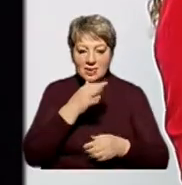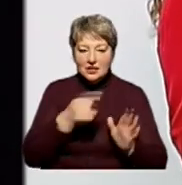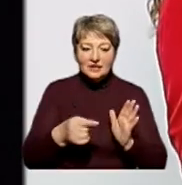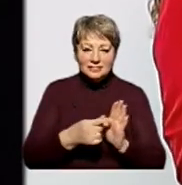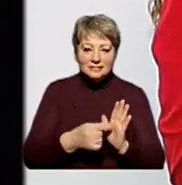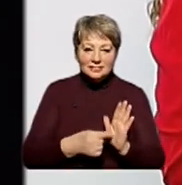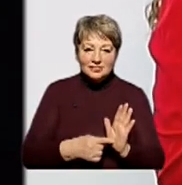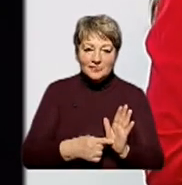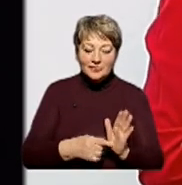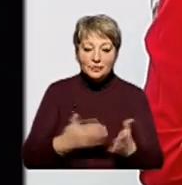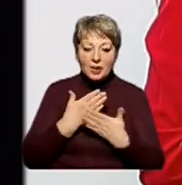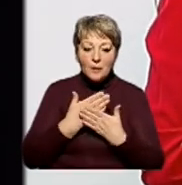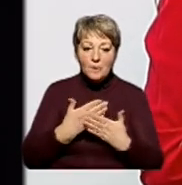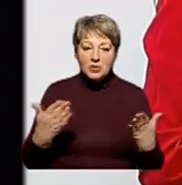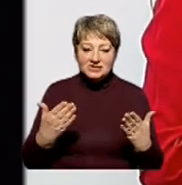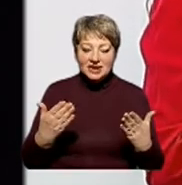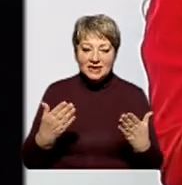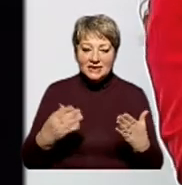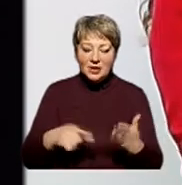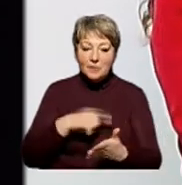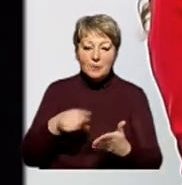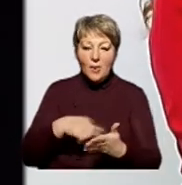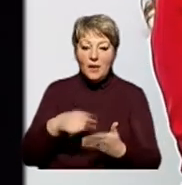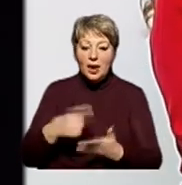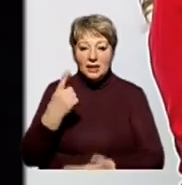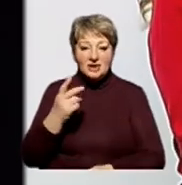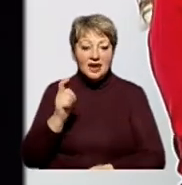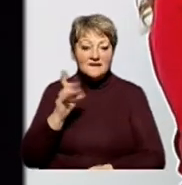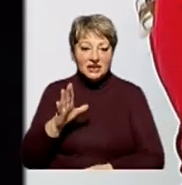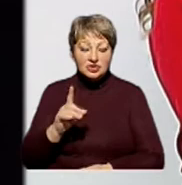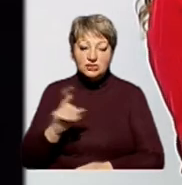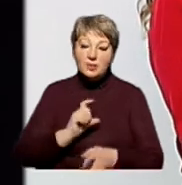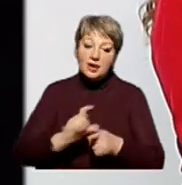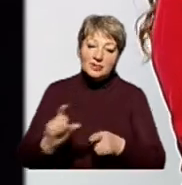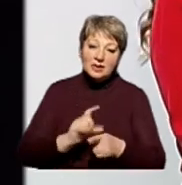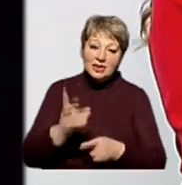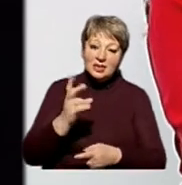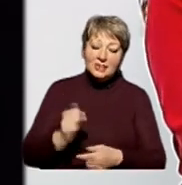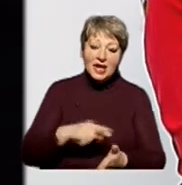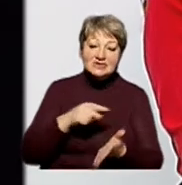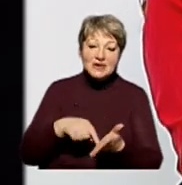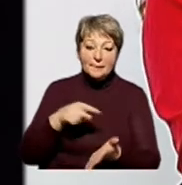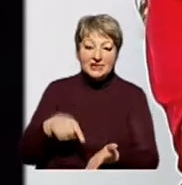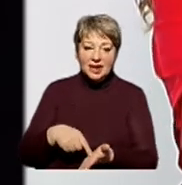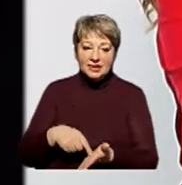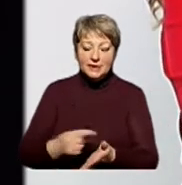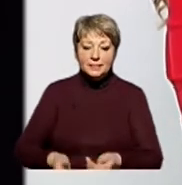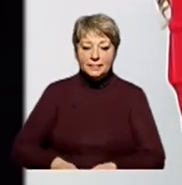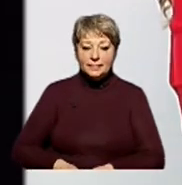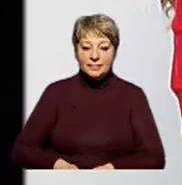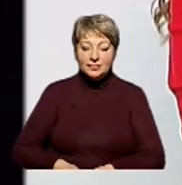Отож, остання рубрика – «Бліцне знання округу». Ви маєте одну хвилину, аби відповісти на запитання. Давайте.